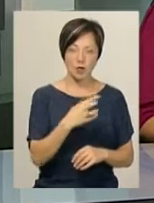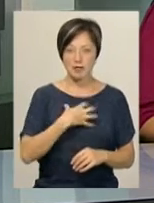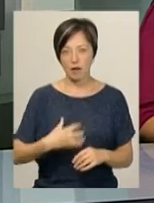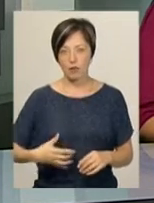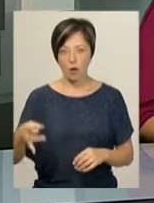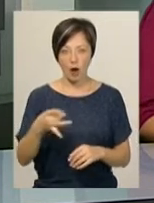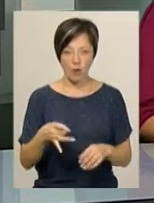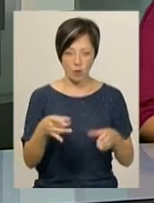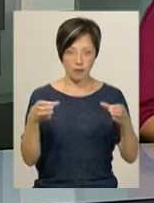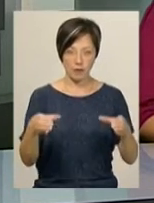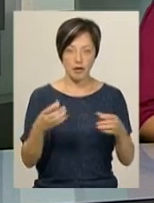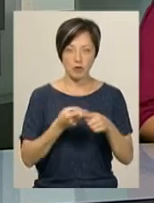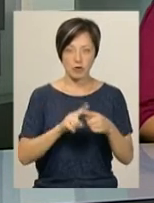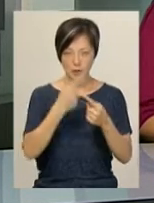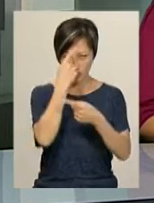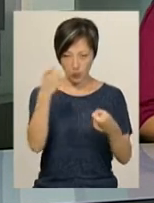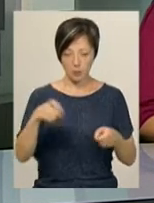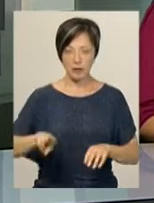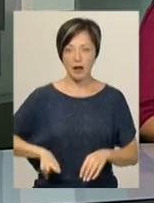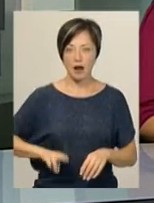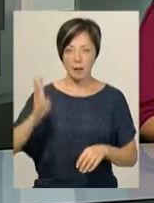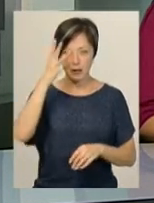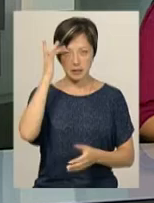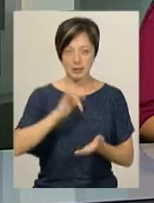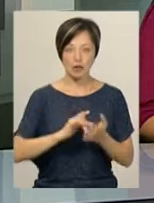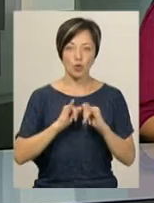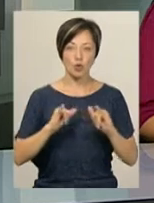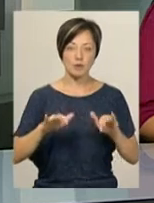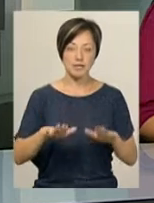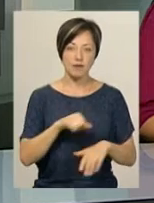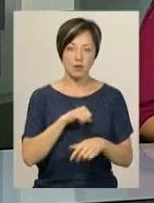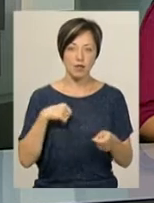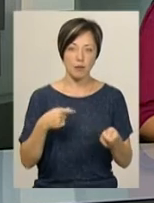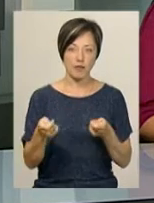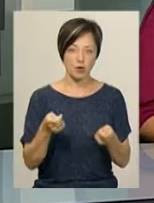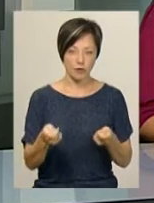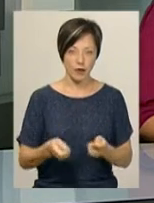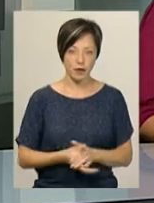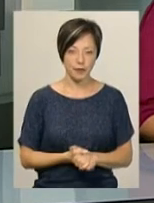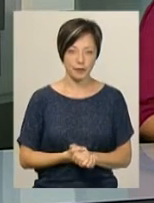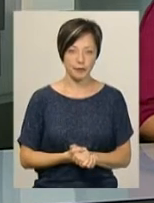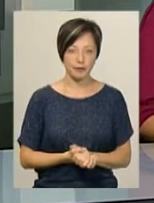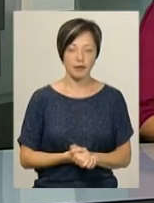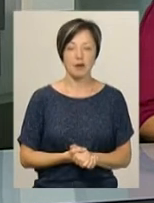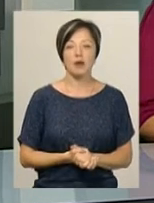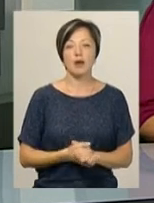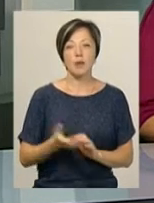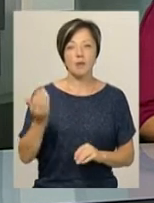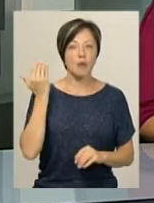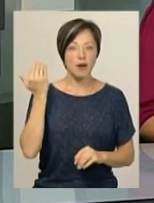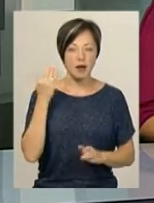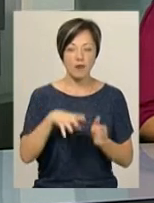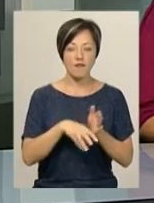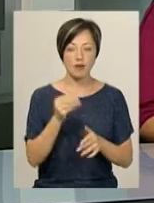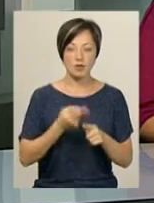Славутського районів. Про це повідомив директор Хмельницького центру розвитку місцевого самоврядування Сергій Яцковський. Нагадаю, попередню